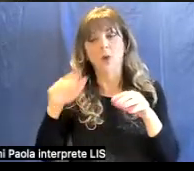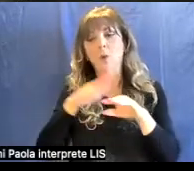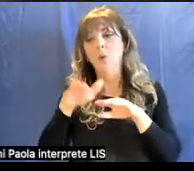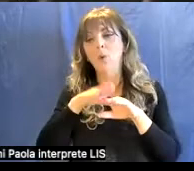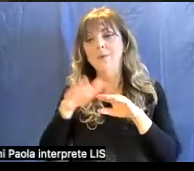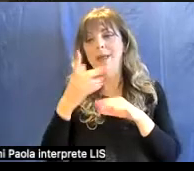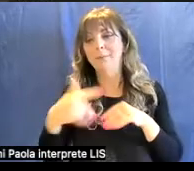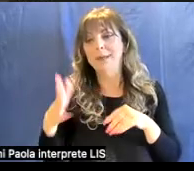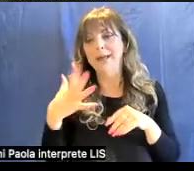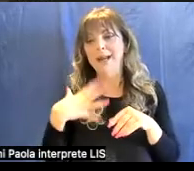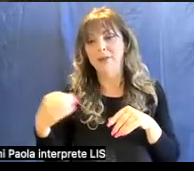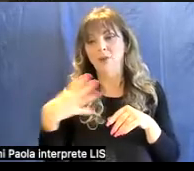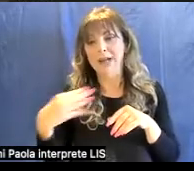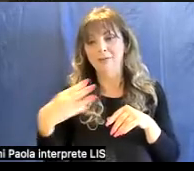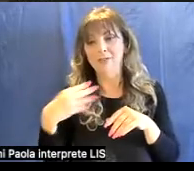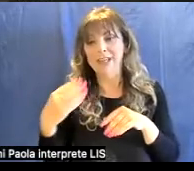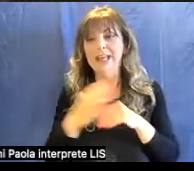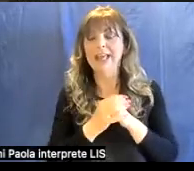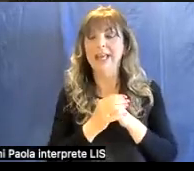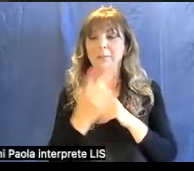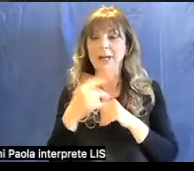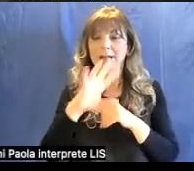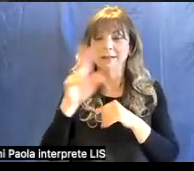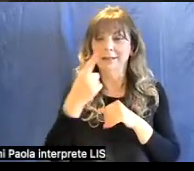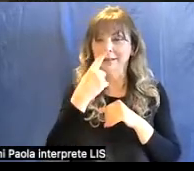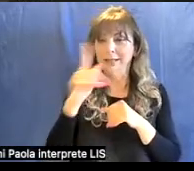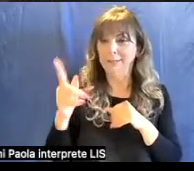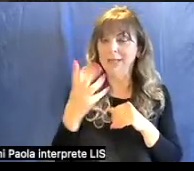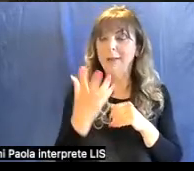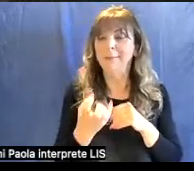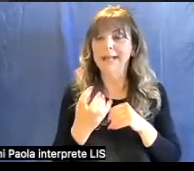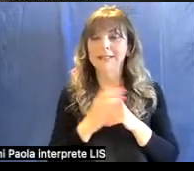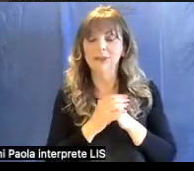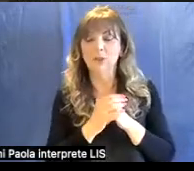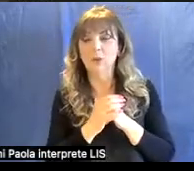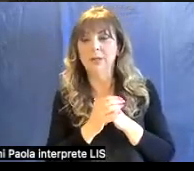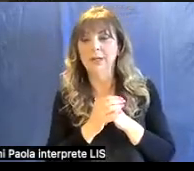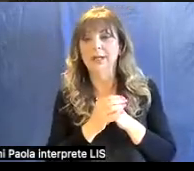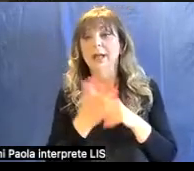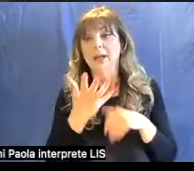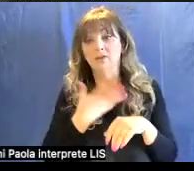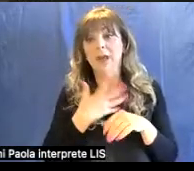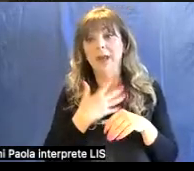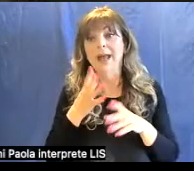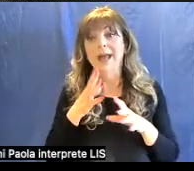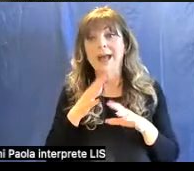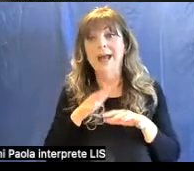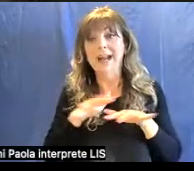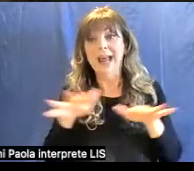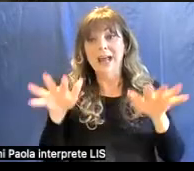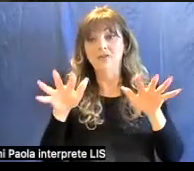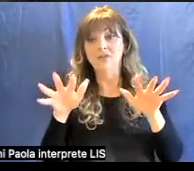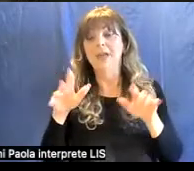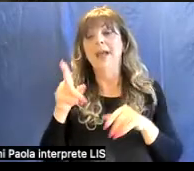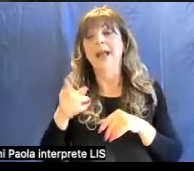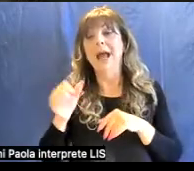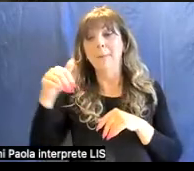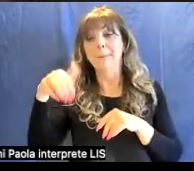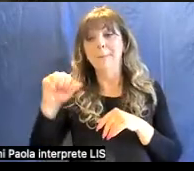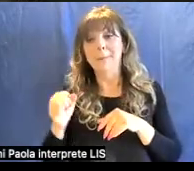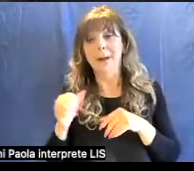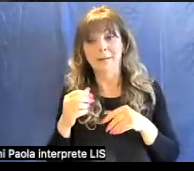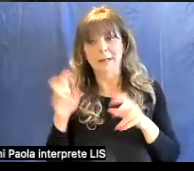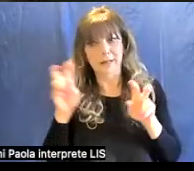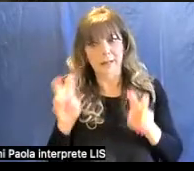le radiografie e per altri tipi di applicazioni, e anche i raggi gamma estremamente energetici e